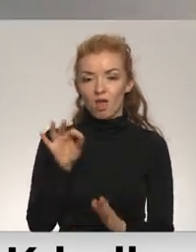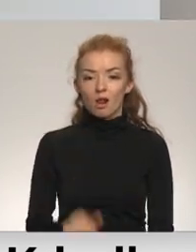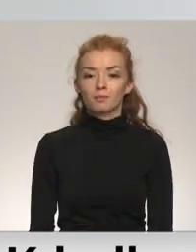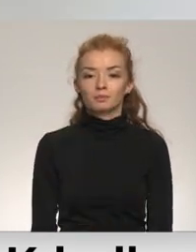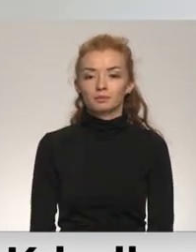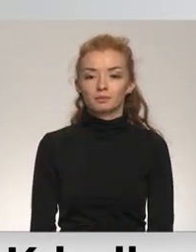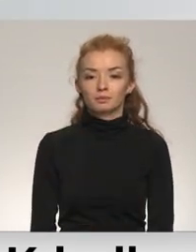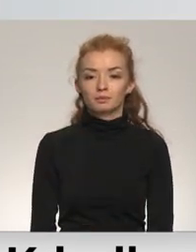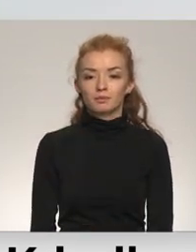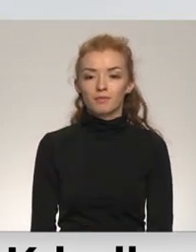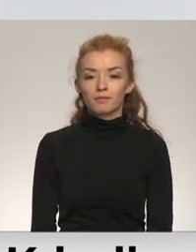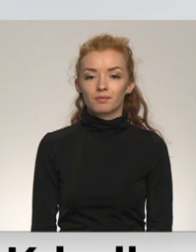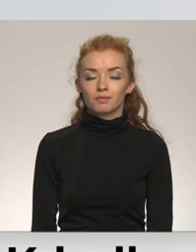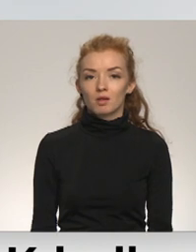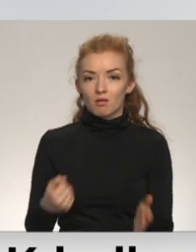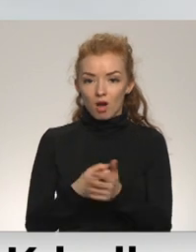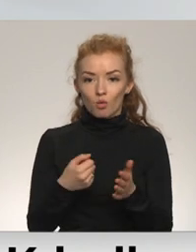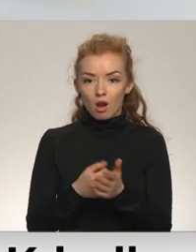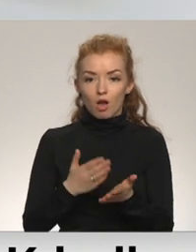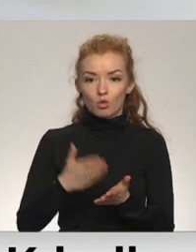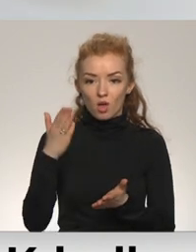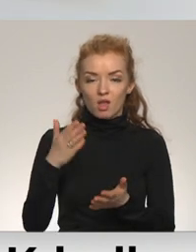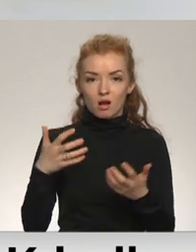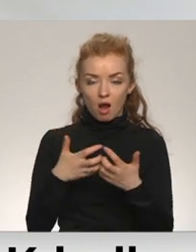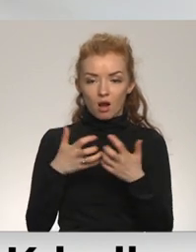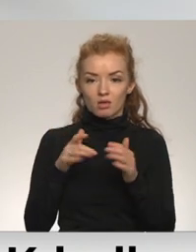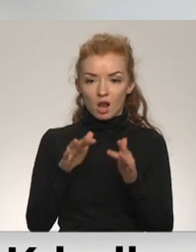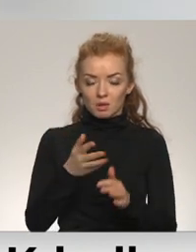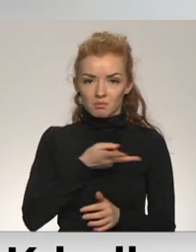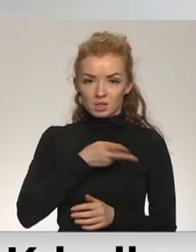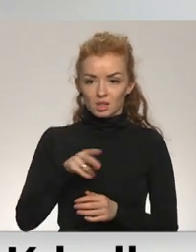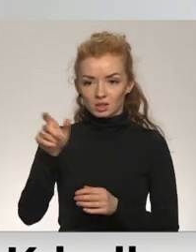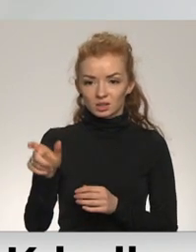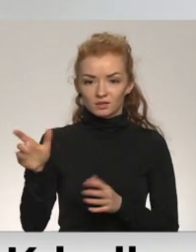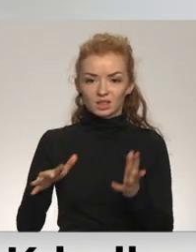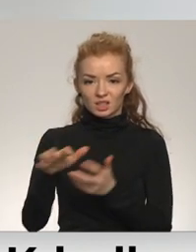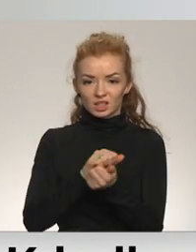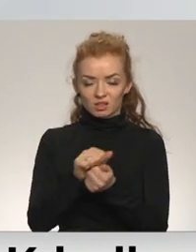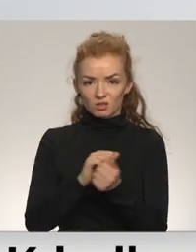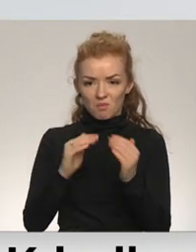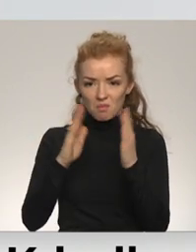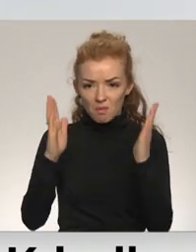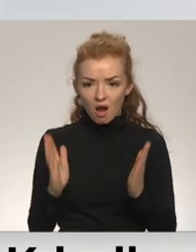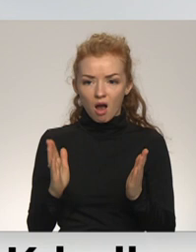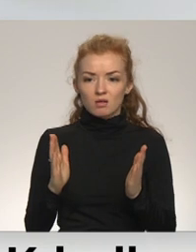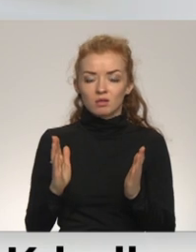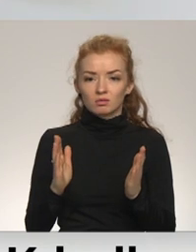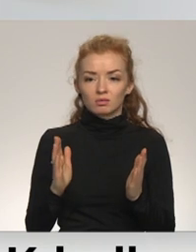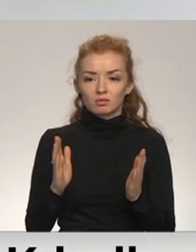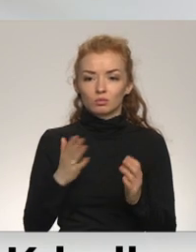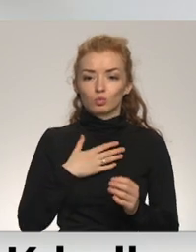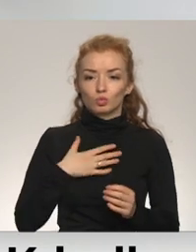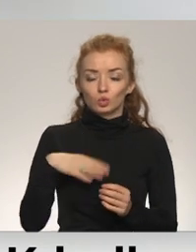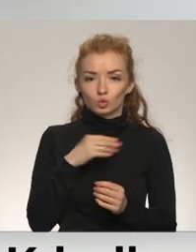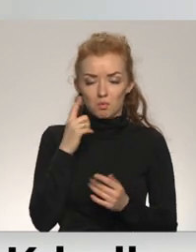Palu galā notiek karadarbība mērķis cilvēku un tiek iznīcināti dzīvojumā mājas infrastruktūras. Tāpēc